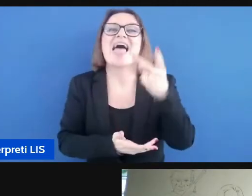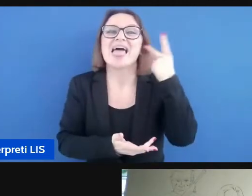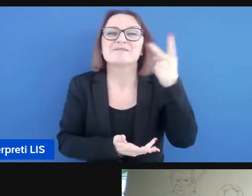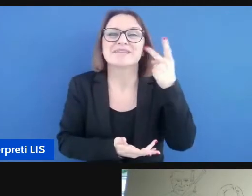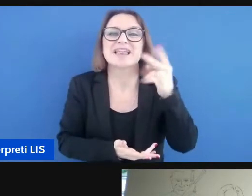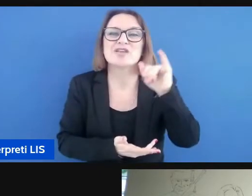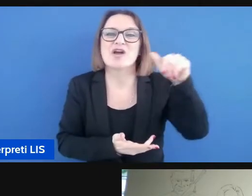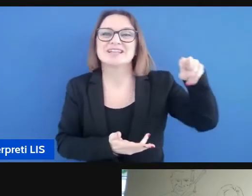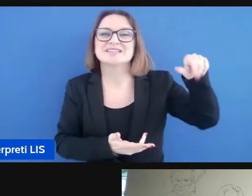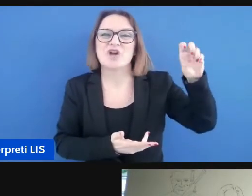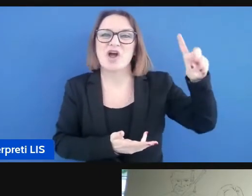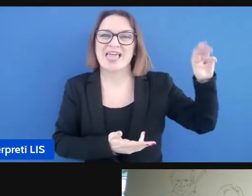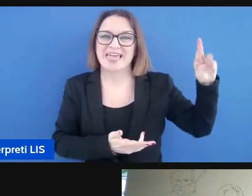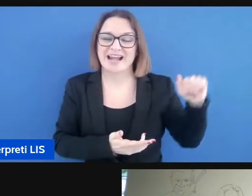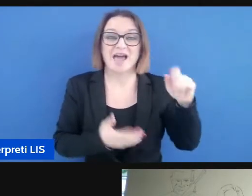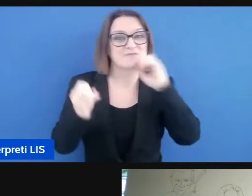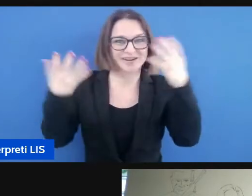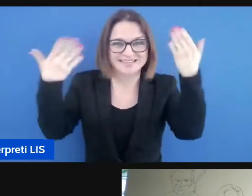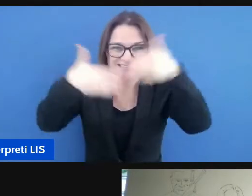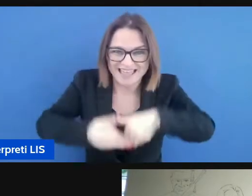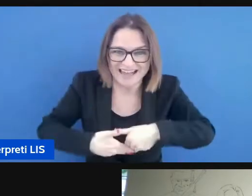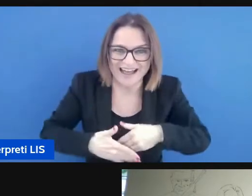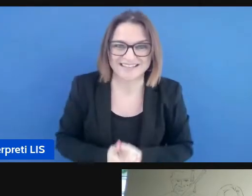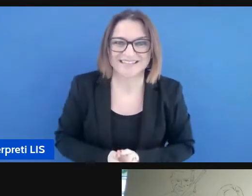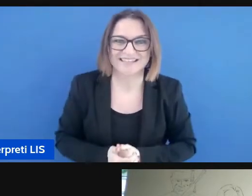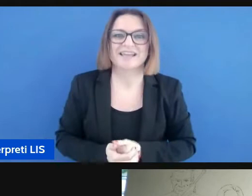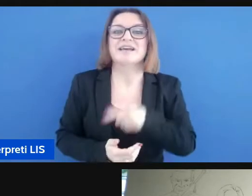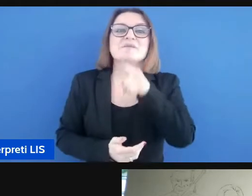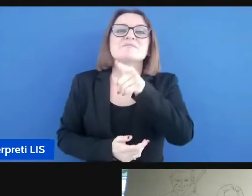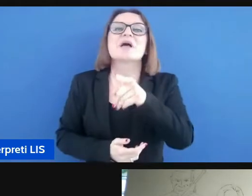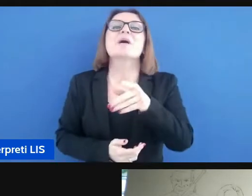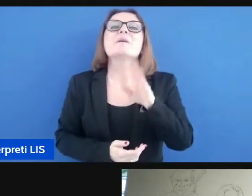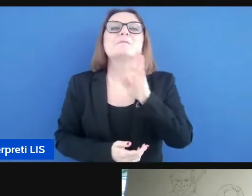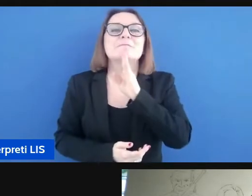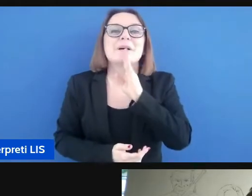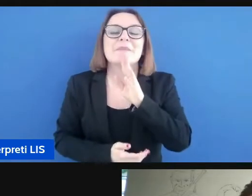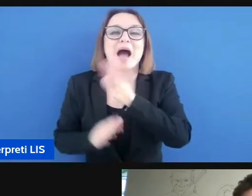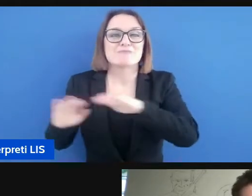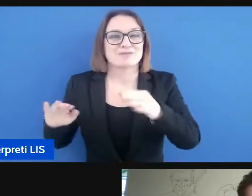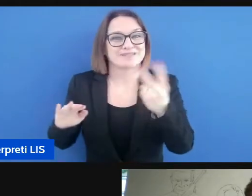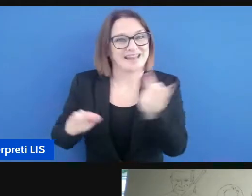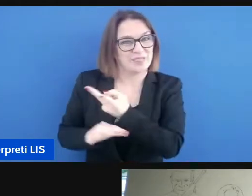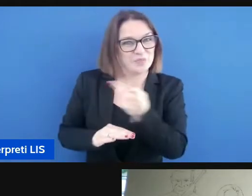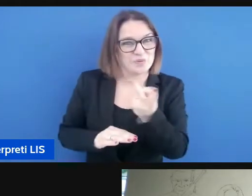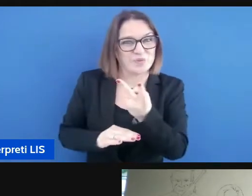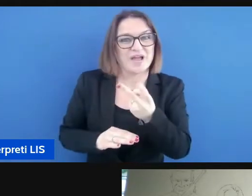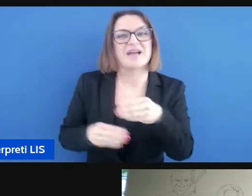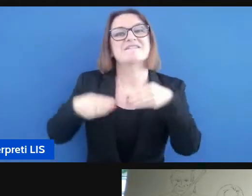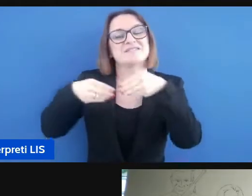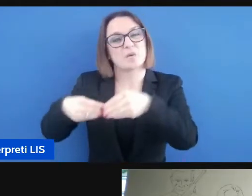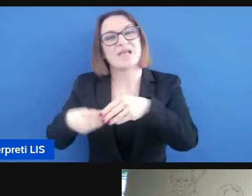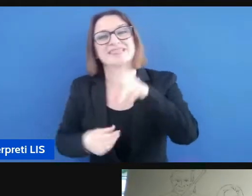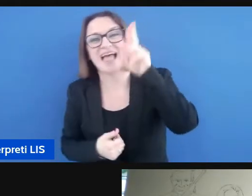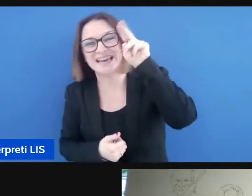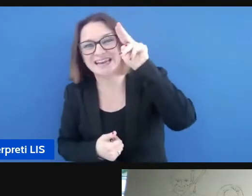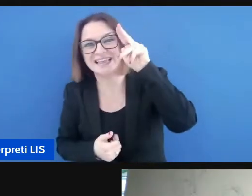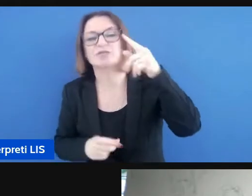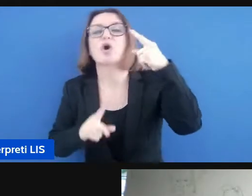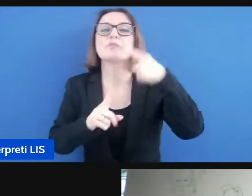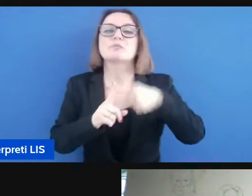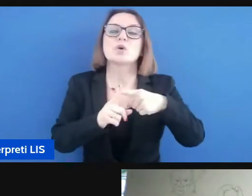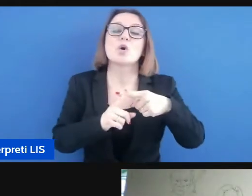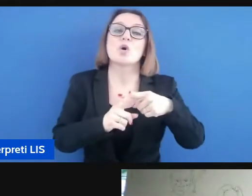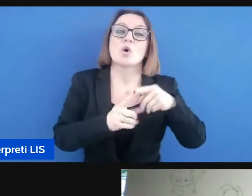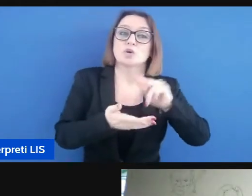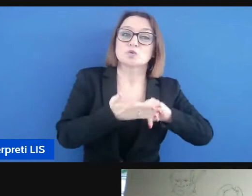buonasera papà di due bambine che frequentano il Nido e la classe prima